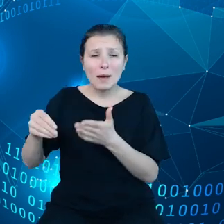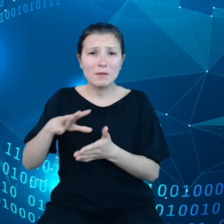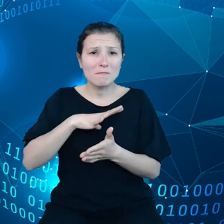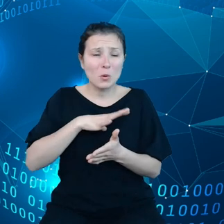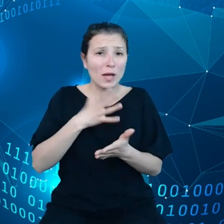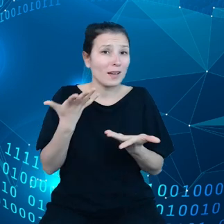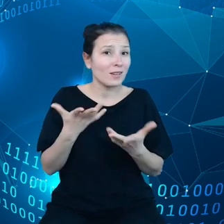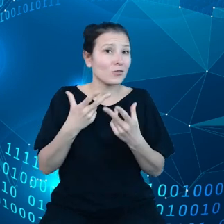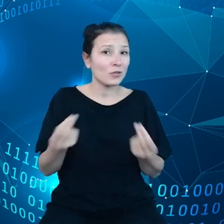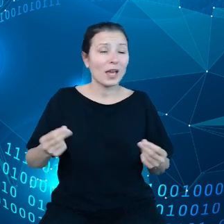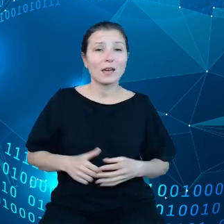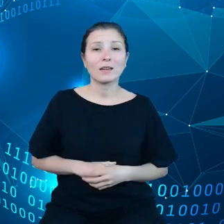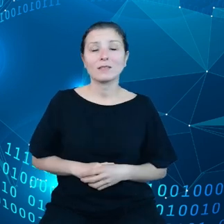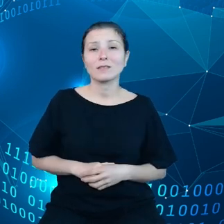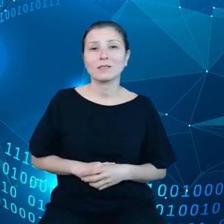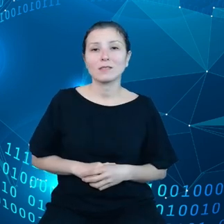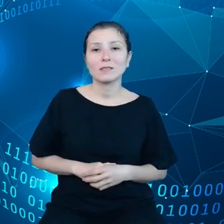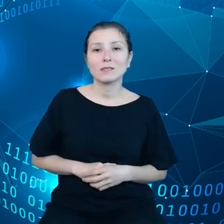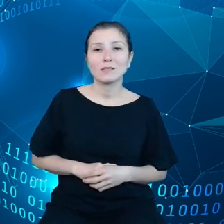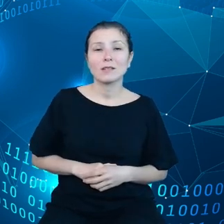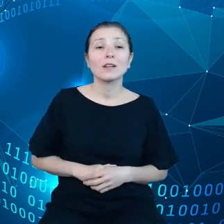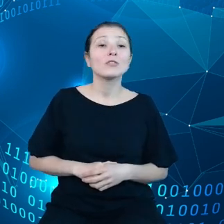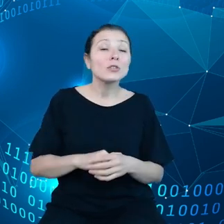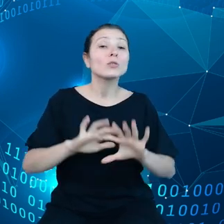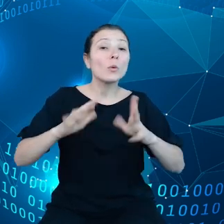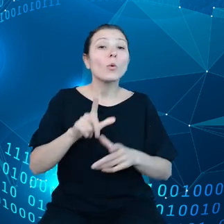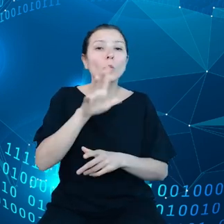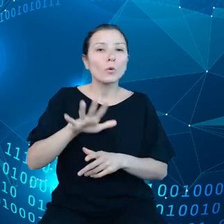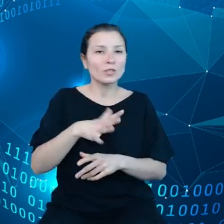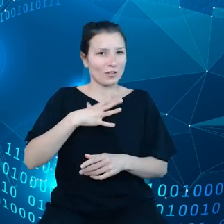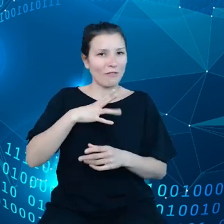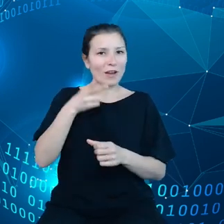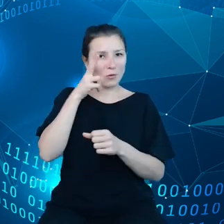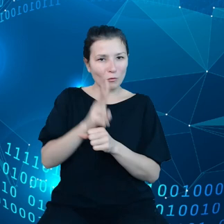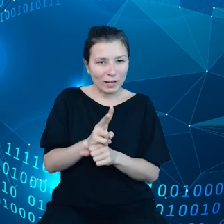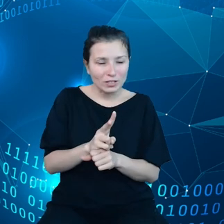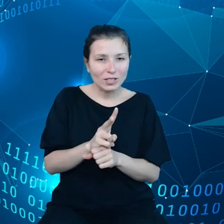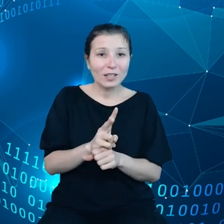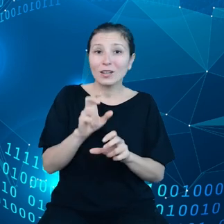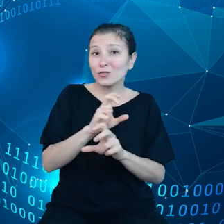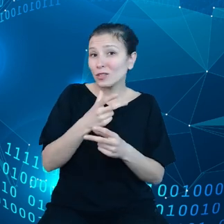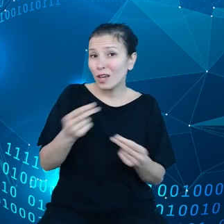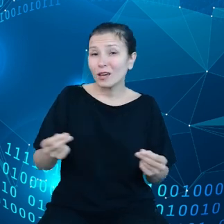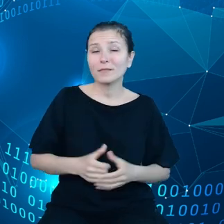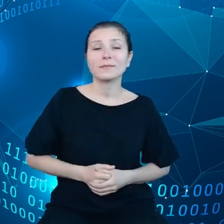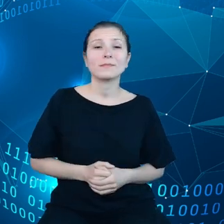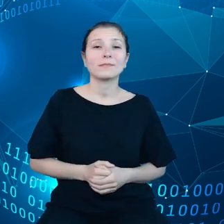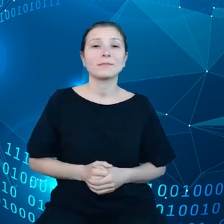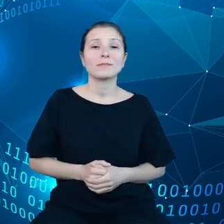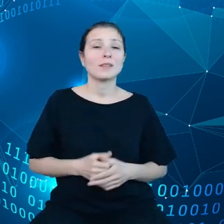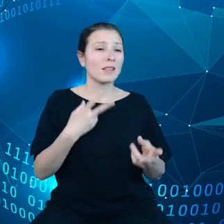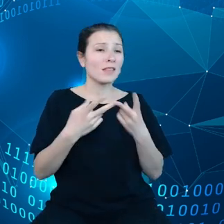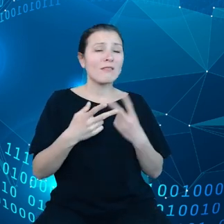albo są kimś, z kim nie chcemy prowadzić biznesu. Niezależnie od tego, jaką decyzję my